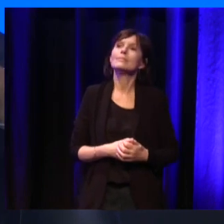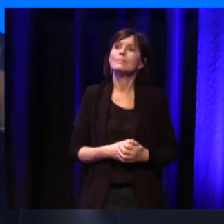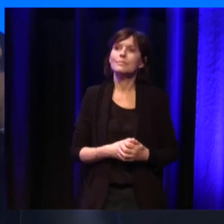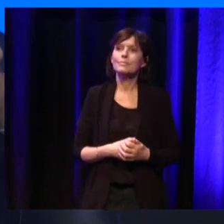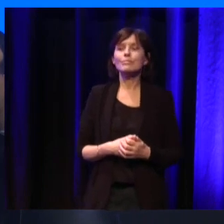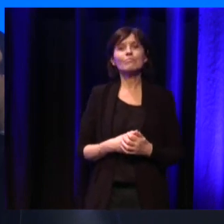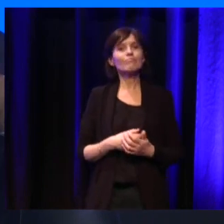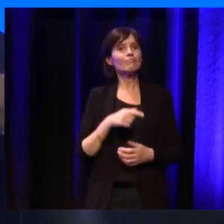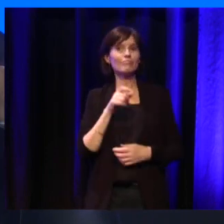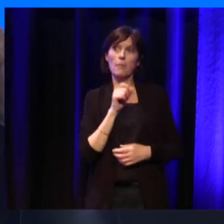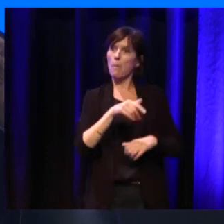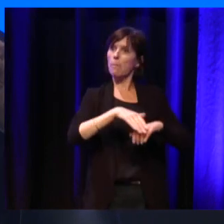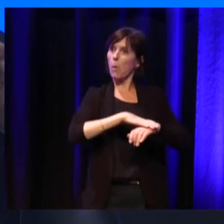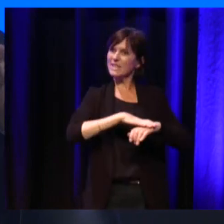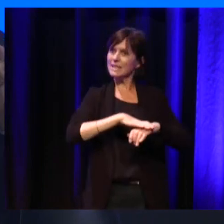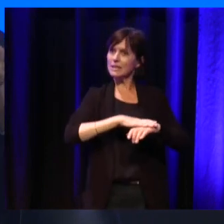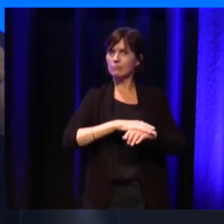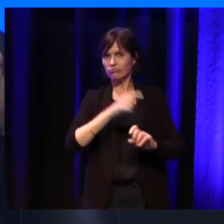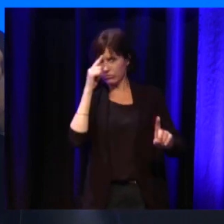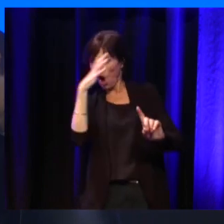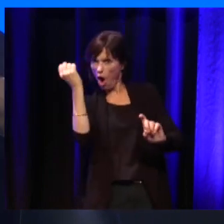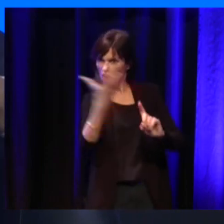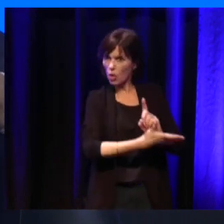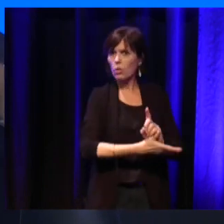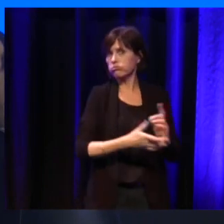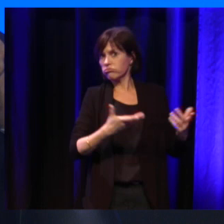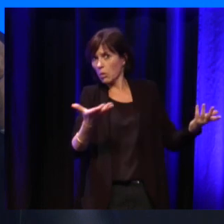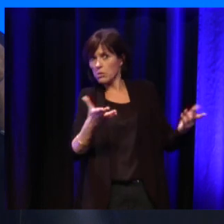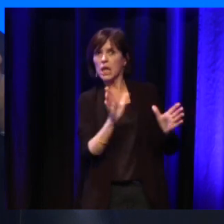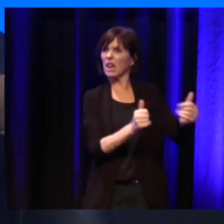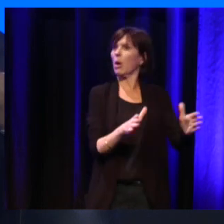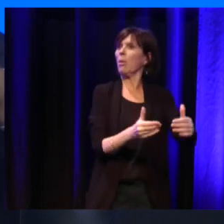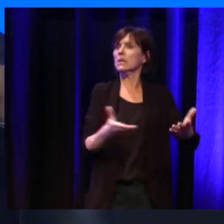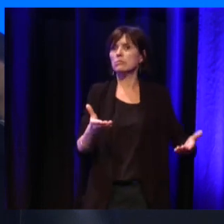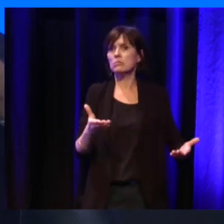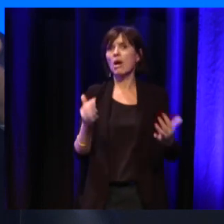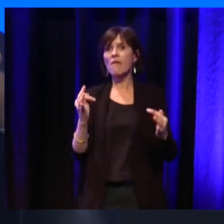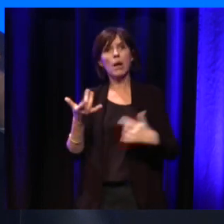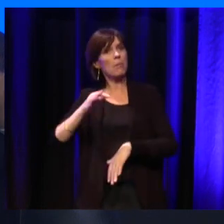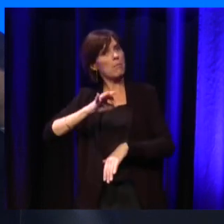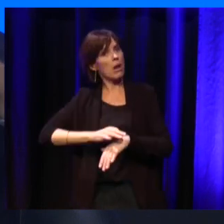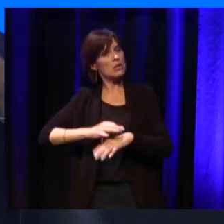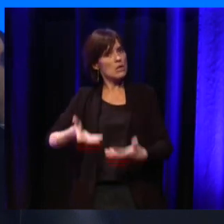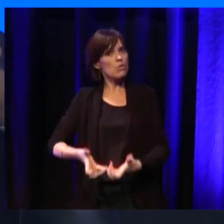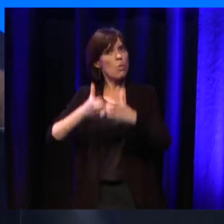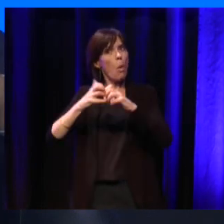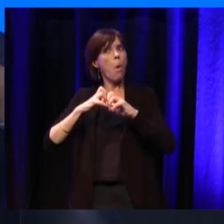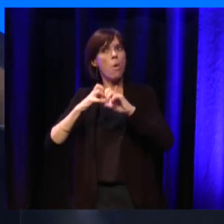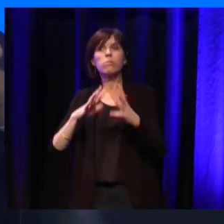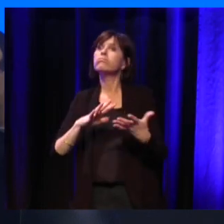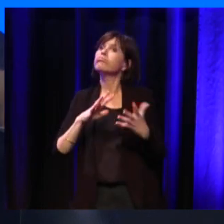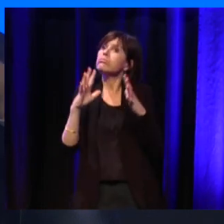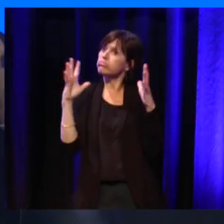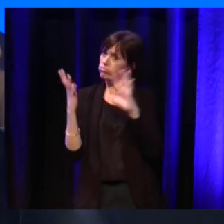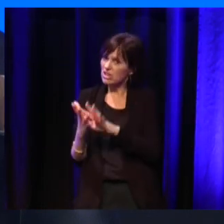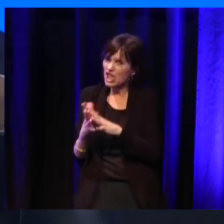'action politique sont des enjeux catégoriels alors que pour les maladies neurodégénatives, on est dans des enjeux sociétaux et dans toute